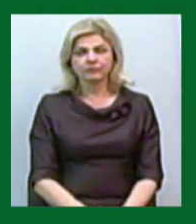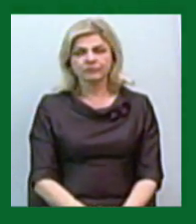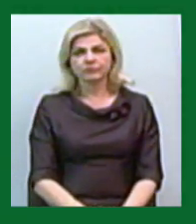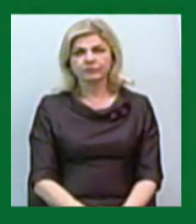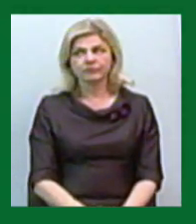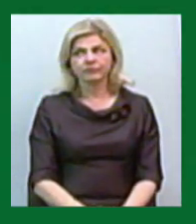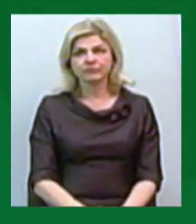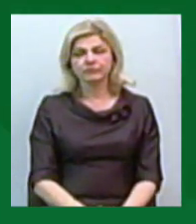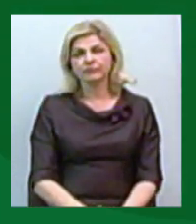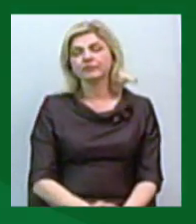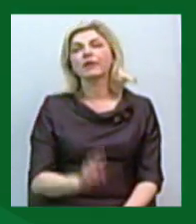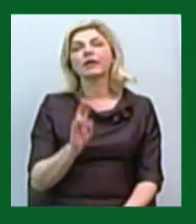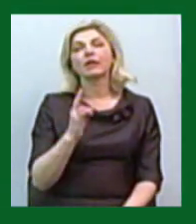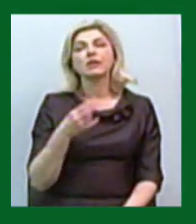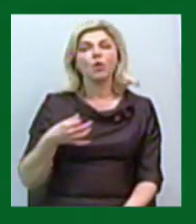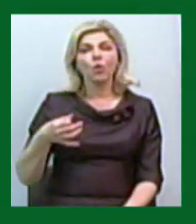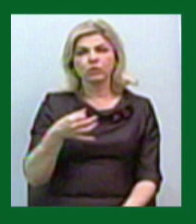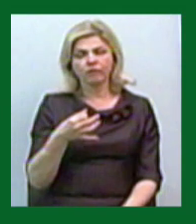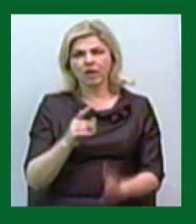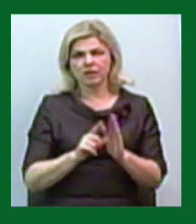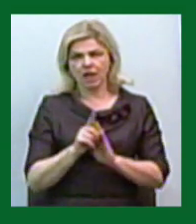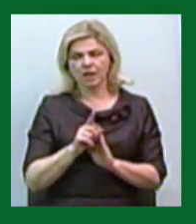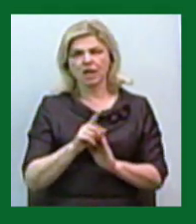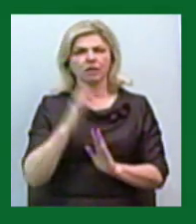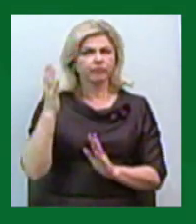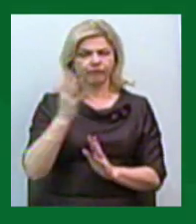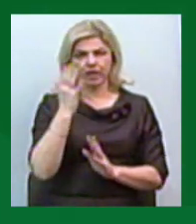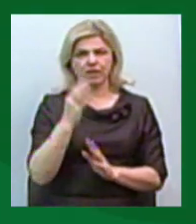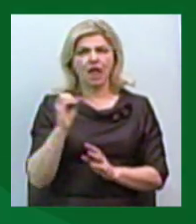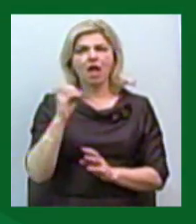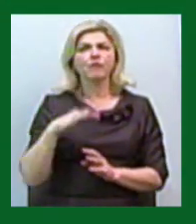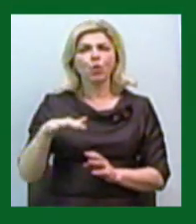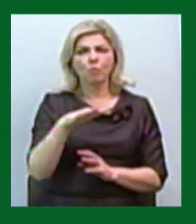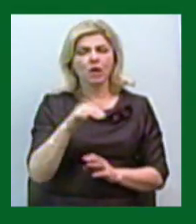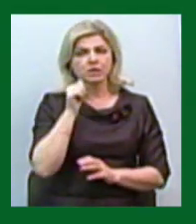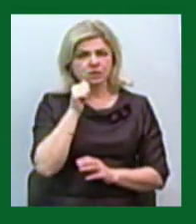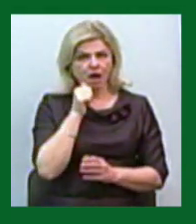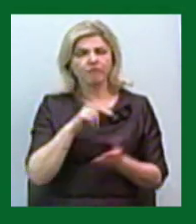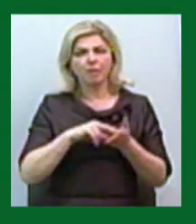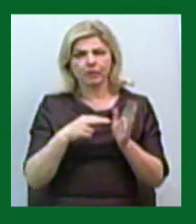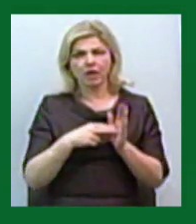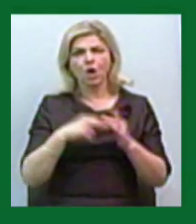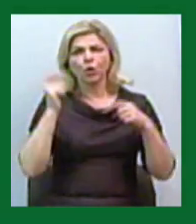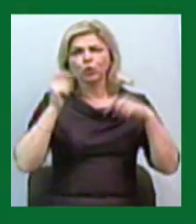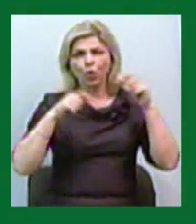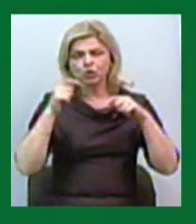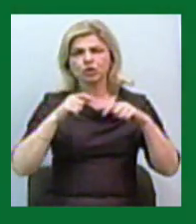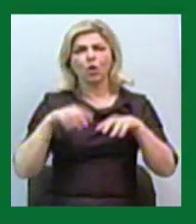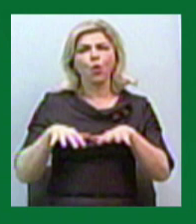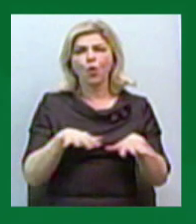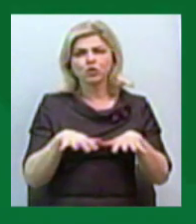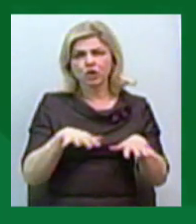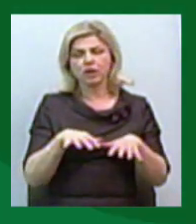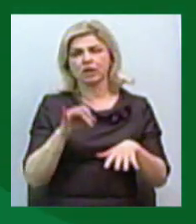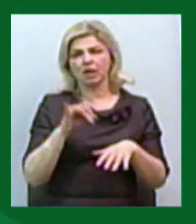На Миколаївщину насувається циклон з Європи. Відзавтра прогнозують дощі, ожелець, сніг та пониження